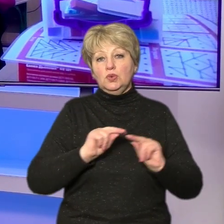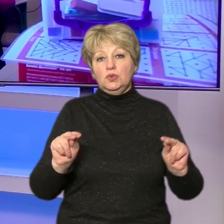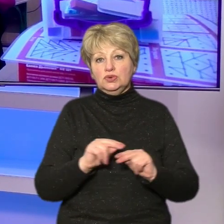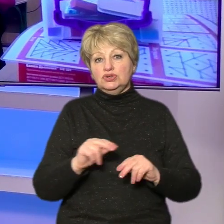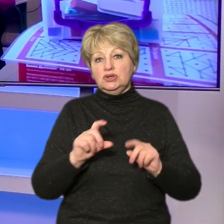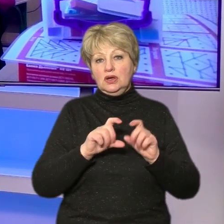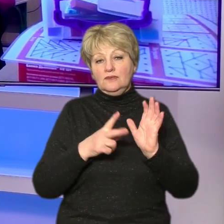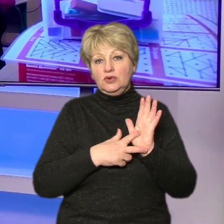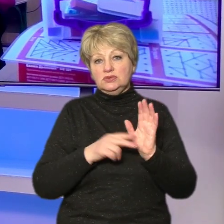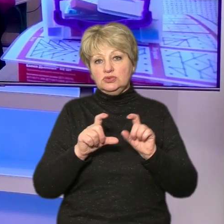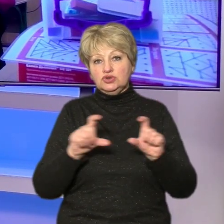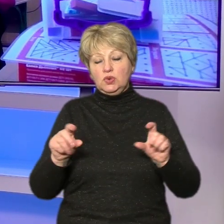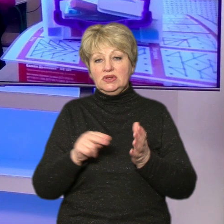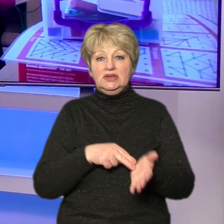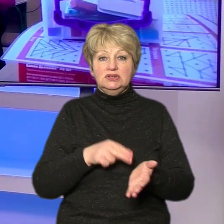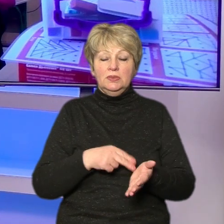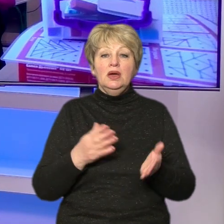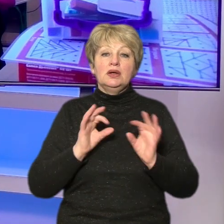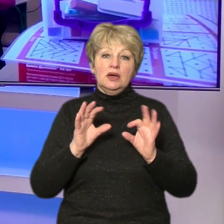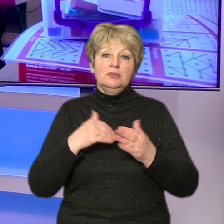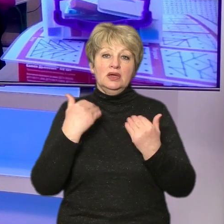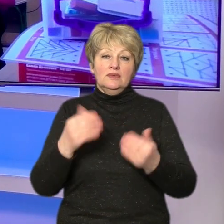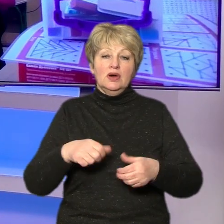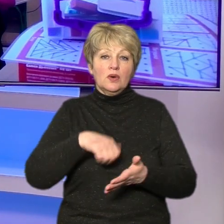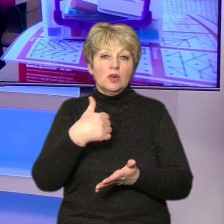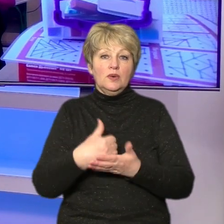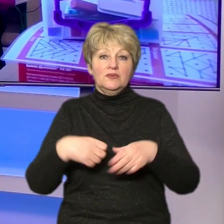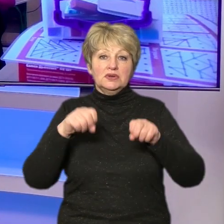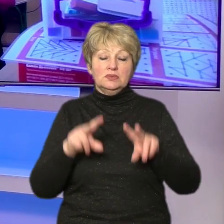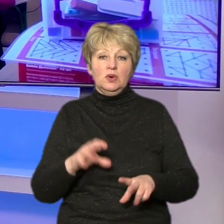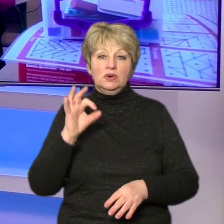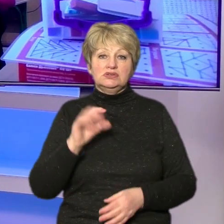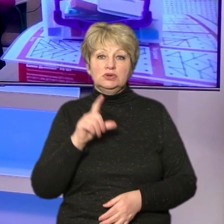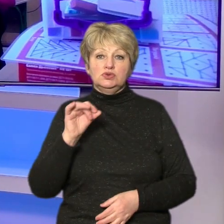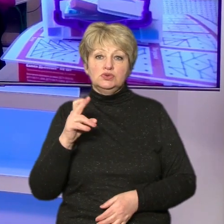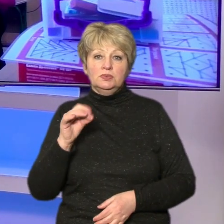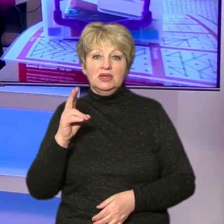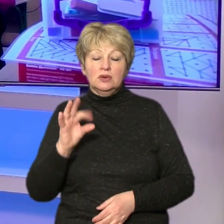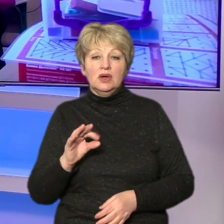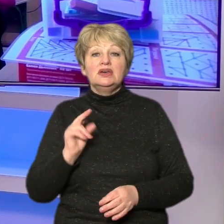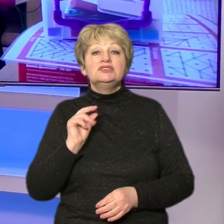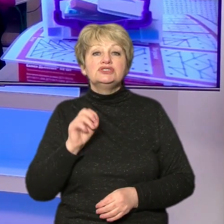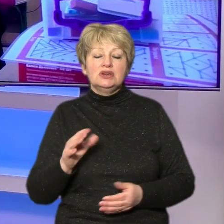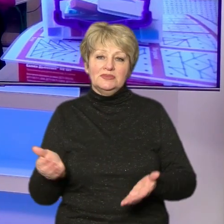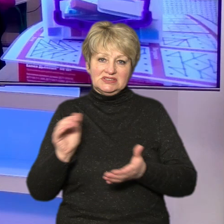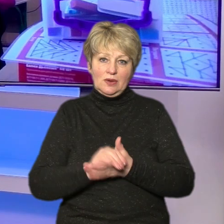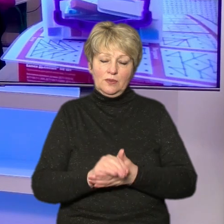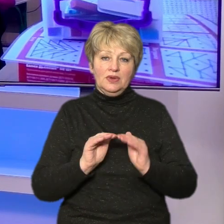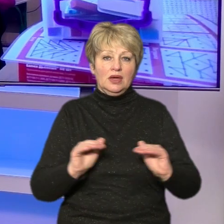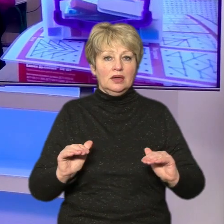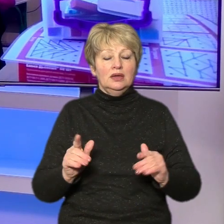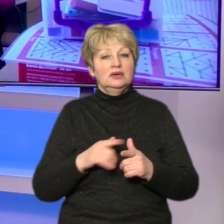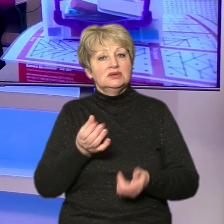стажуються в управлінні освіти, розповіла його головна спеціалістка Оксана Зубенко. І з чим ще знайомлять дітей, те чи до вподоби